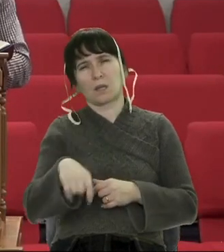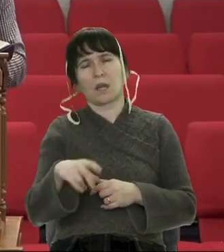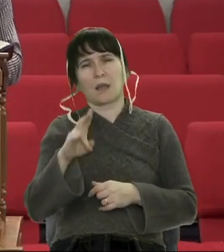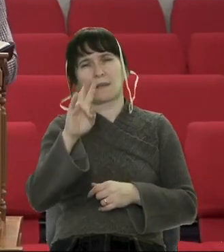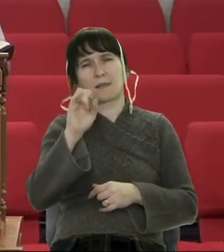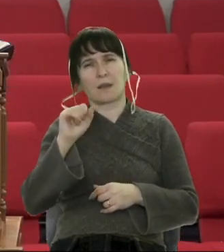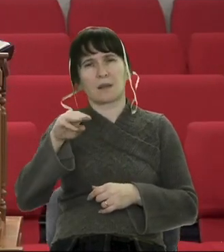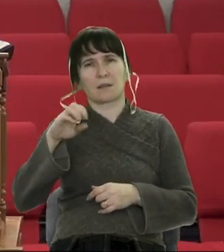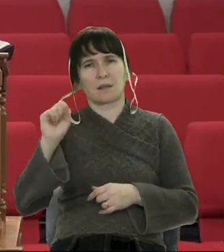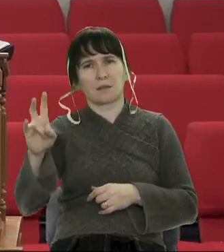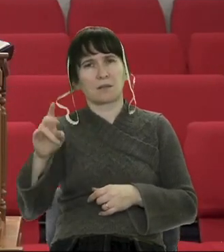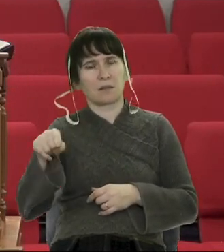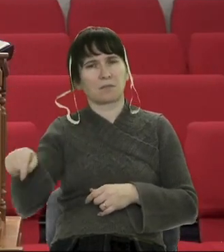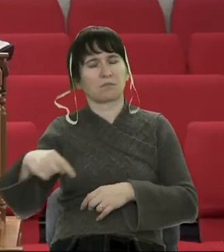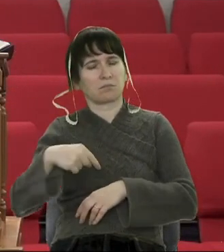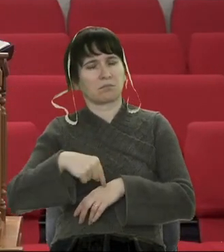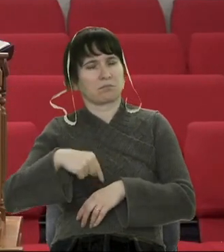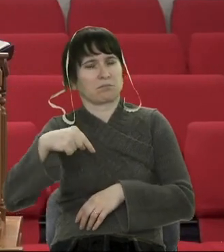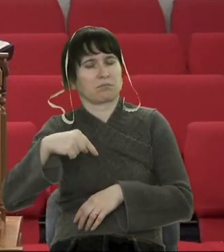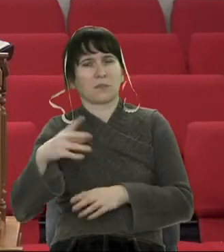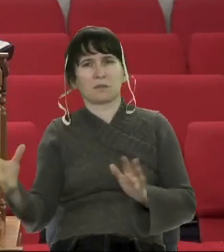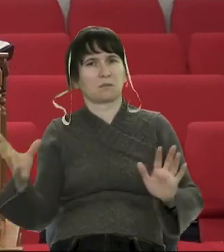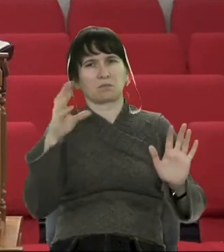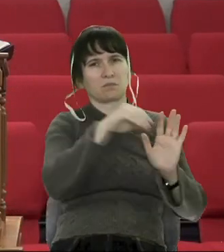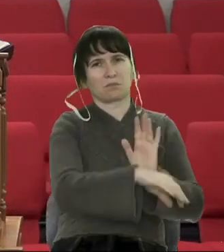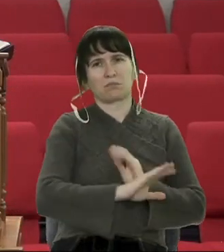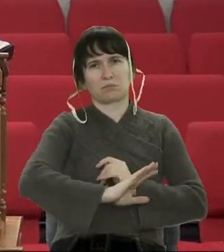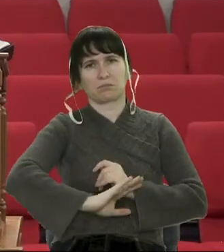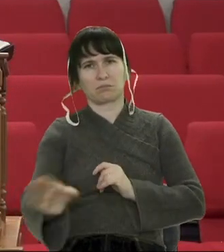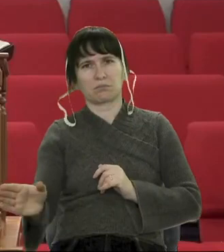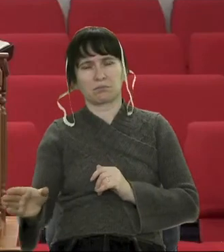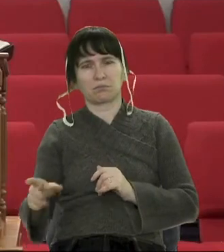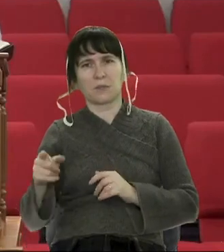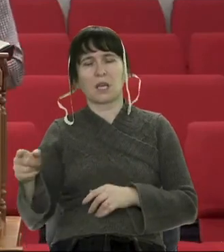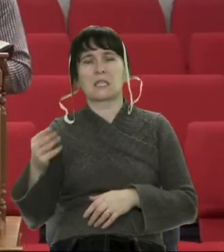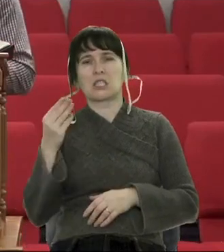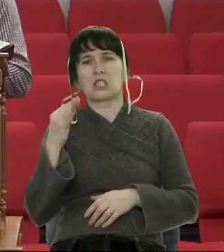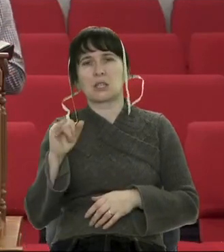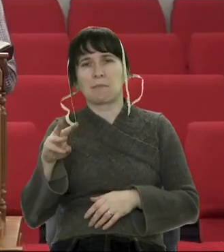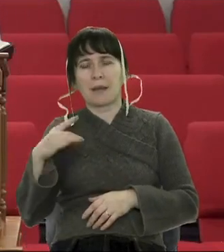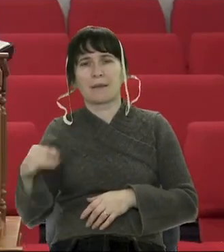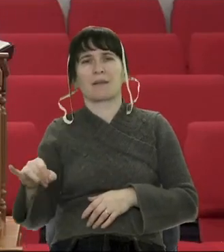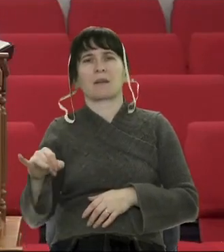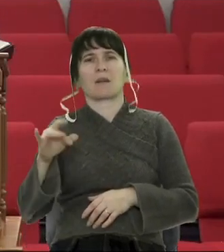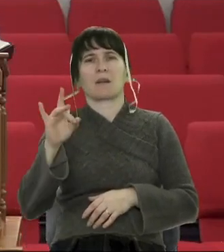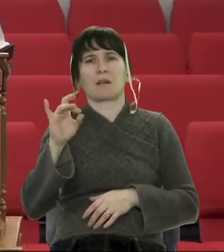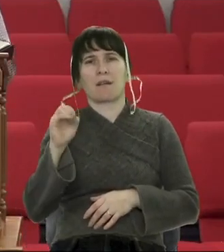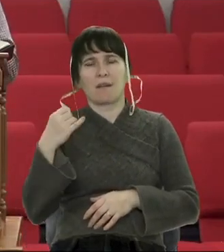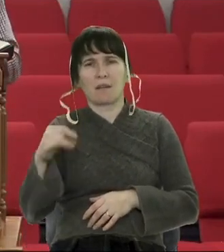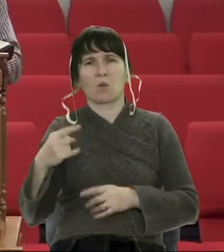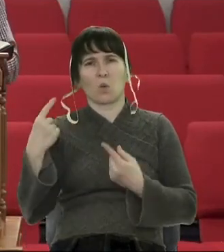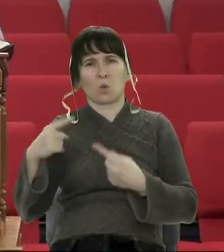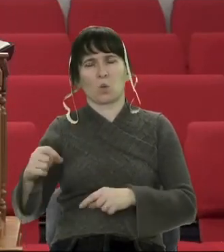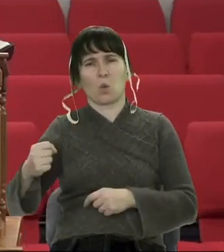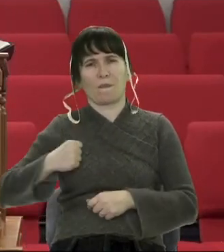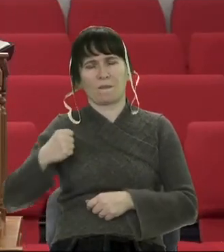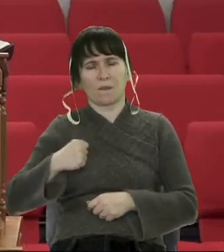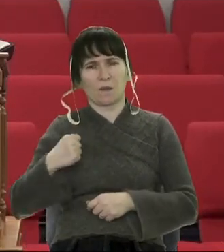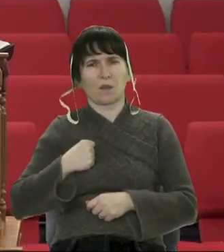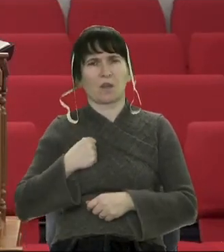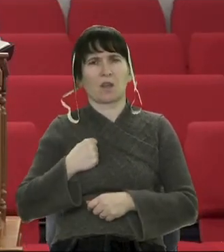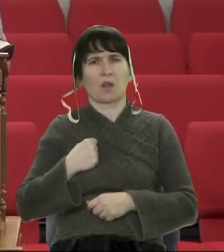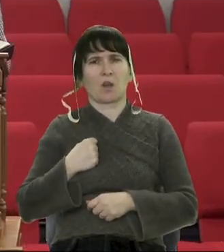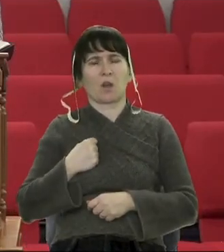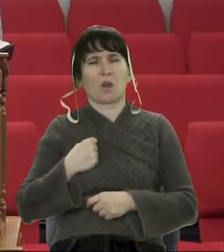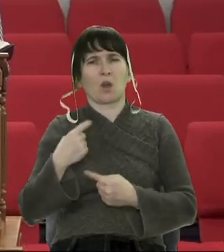він був чутливий. Його там не було. Шемей, Реї та інші лицарі, інший переклад говорить,